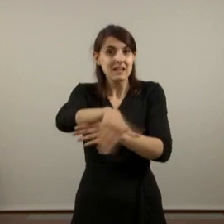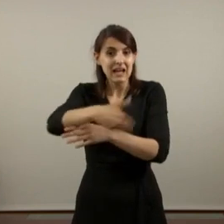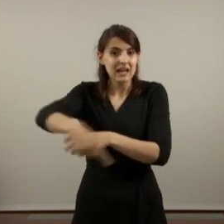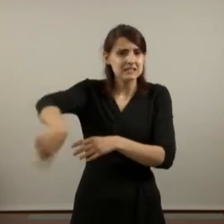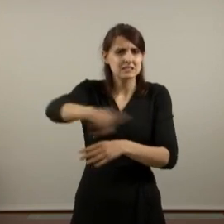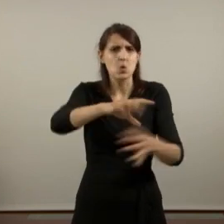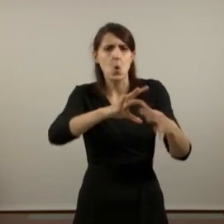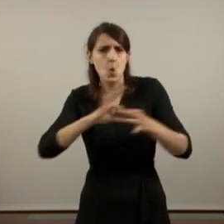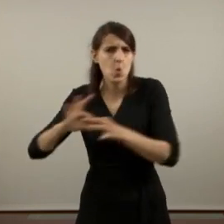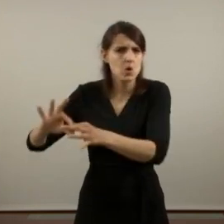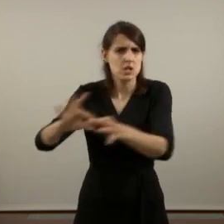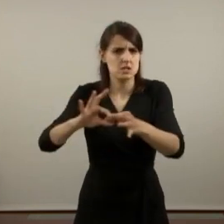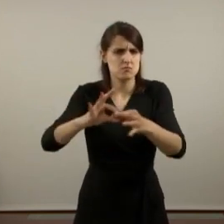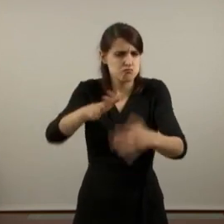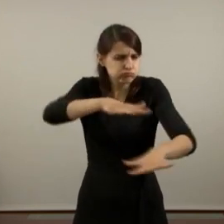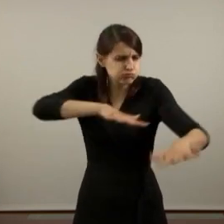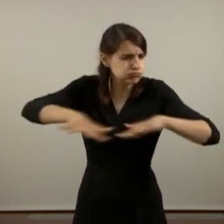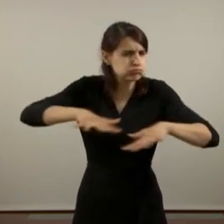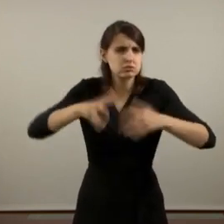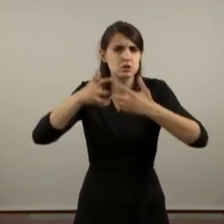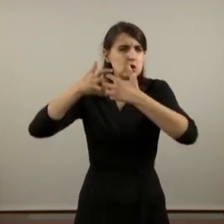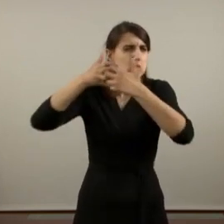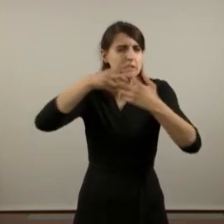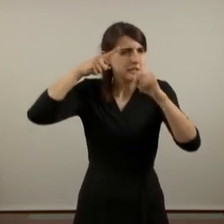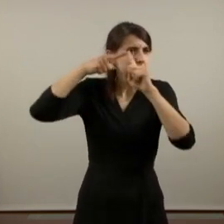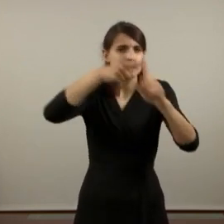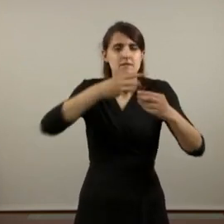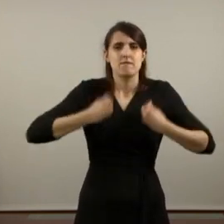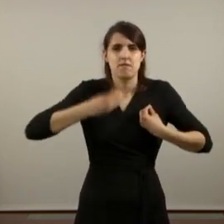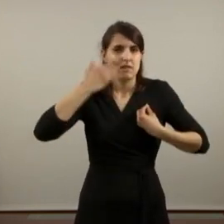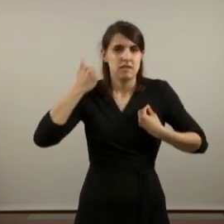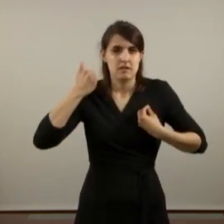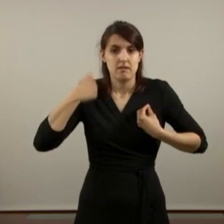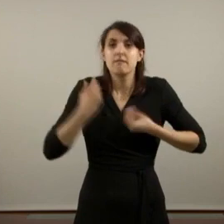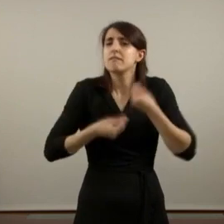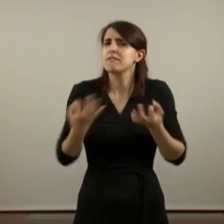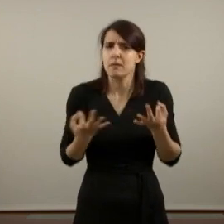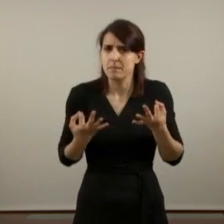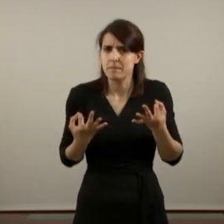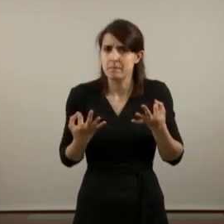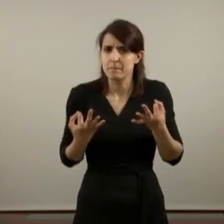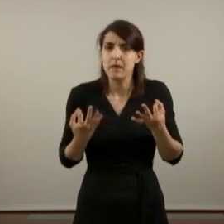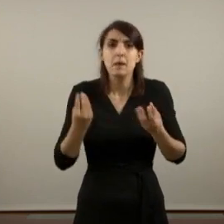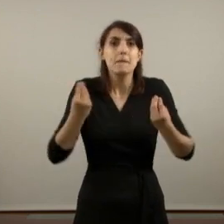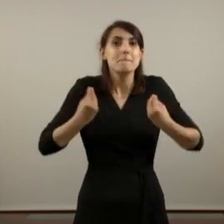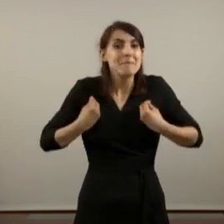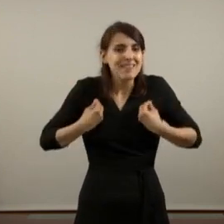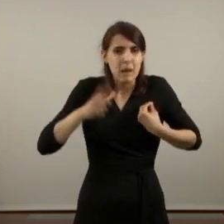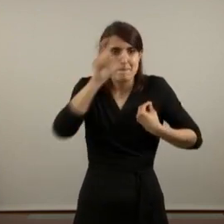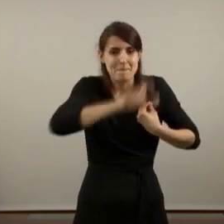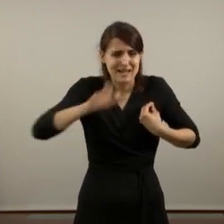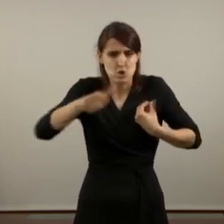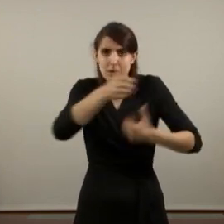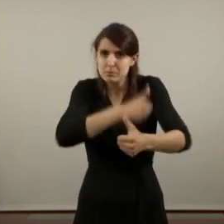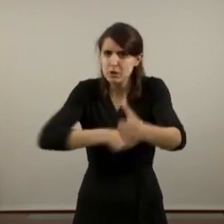units i mobilitzats lluitant per la vida digna. Què cal fer perquè la vida de les persones esdevingui una